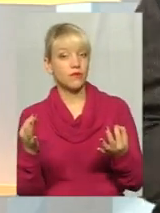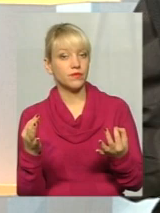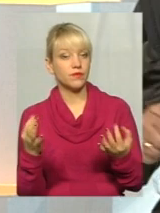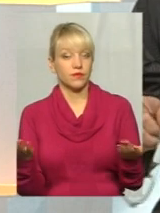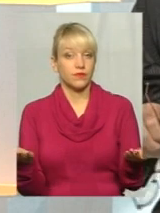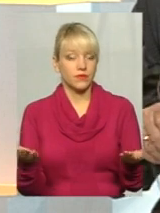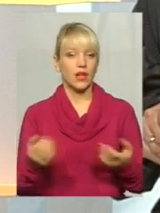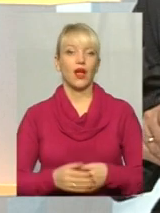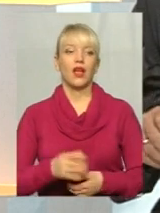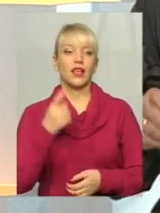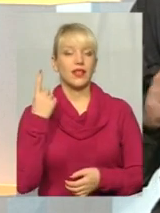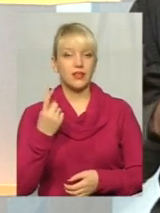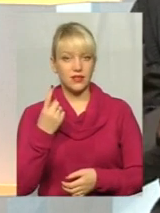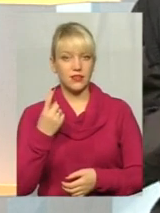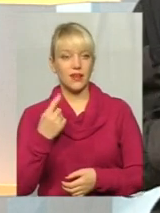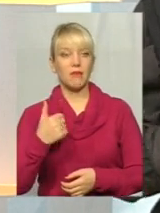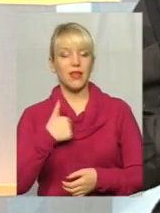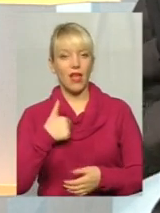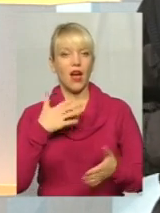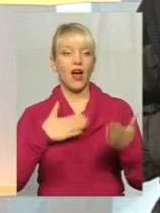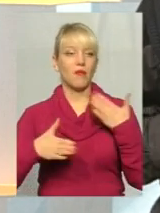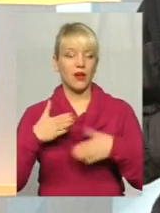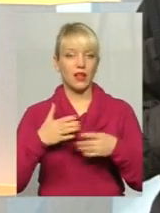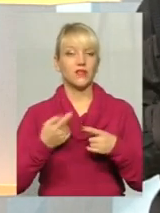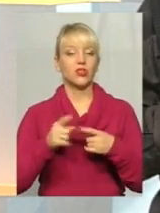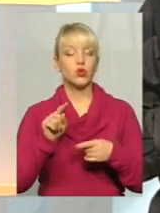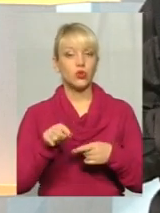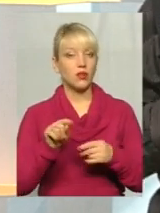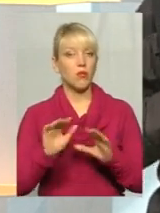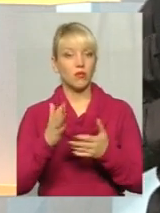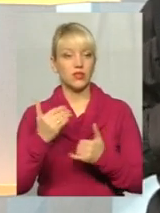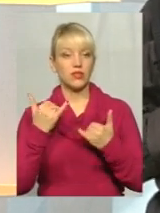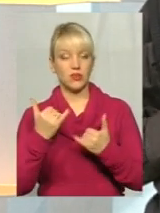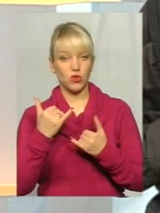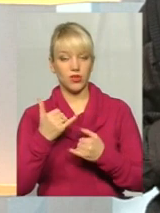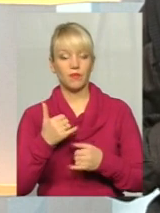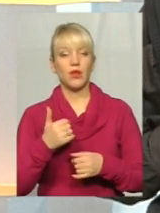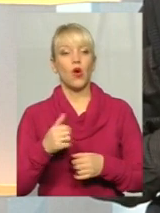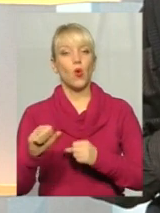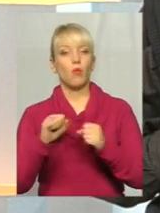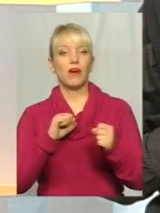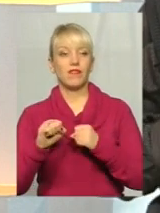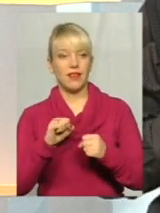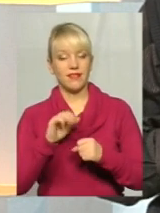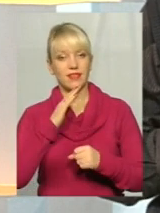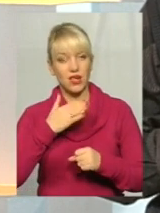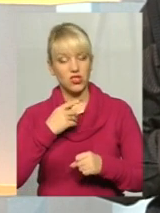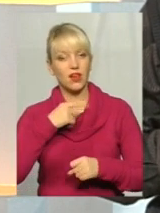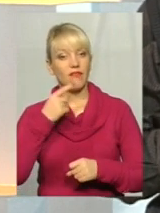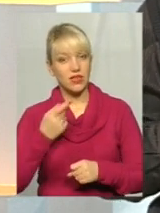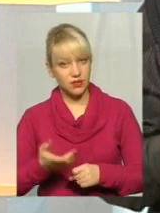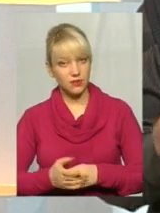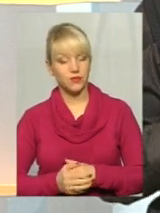Але єдинственное, мене обрадовував тот момент, що сьогодні горжевуправління наше говорить,